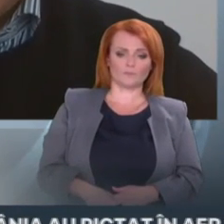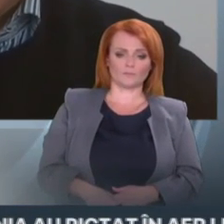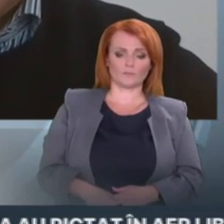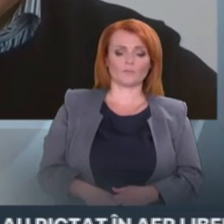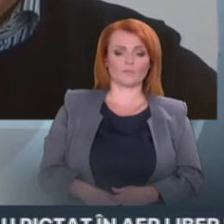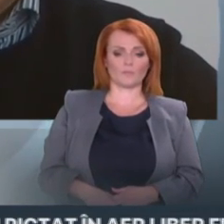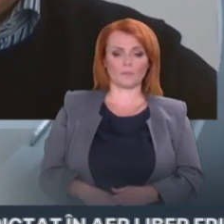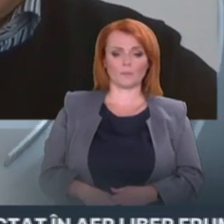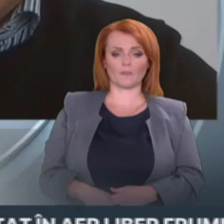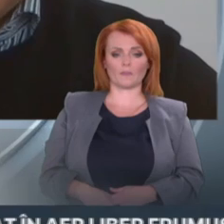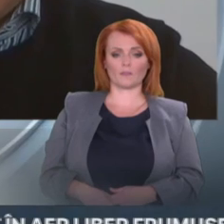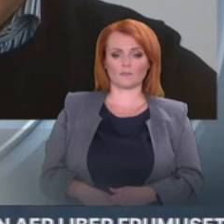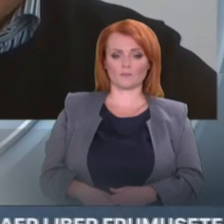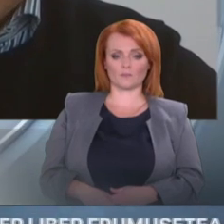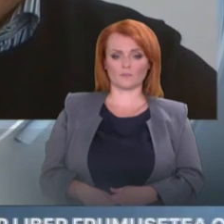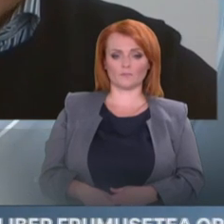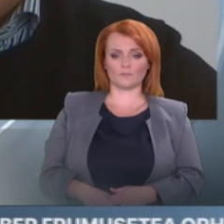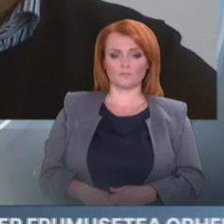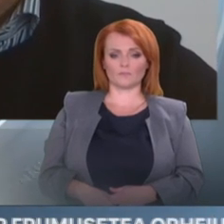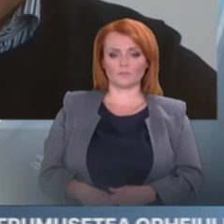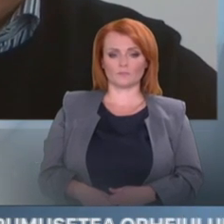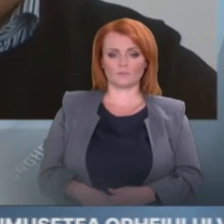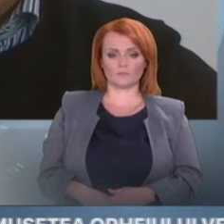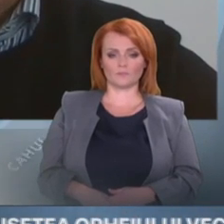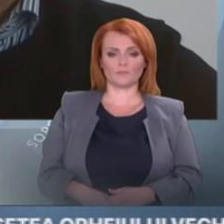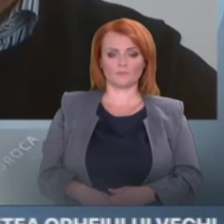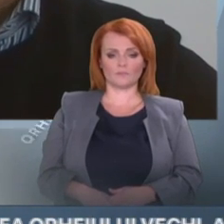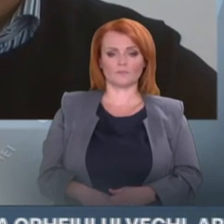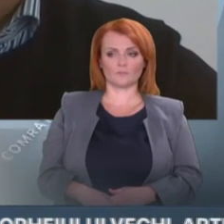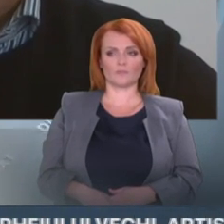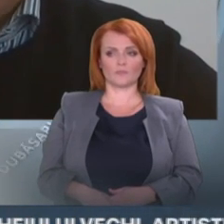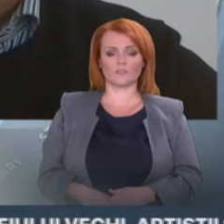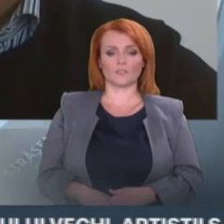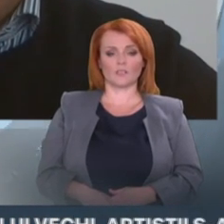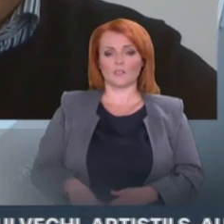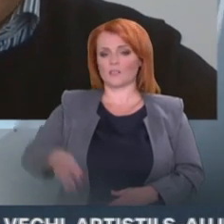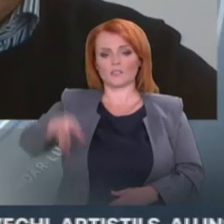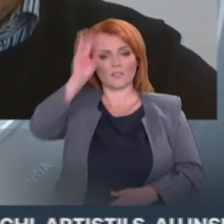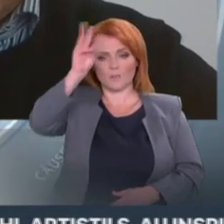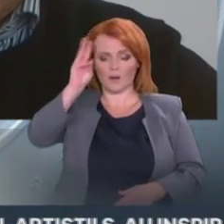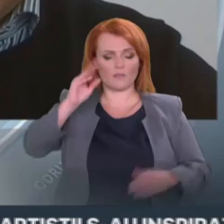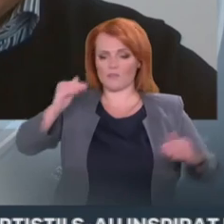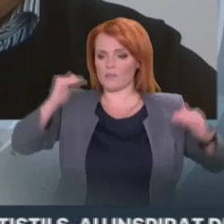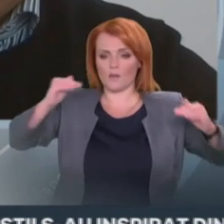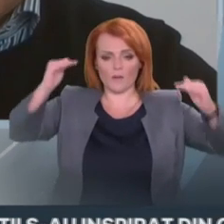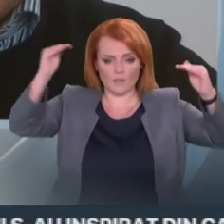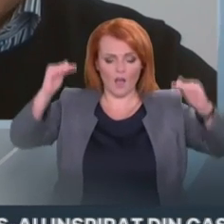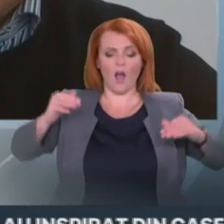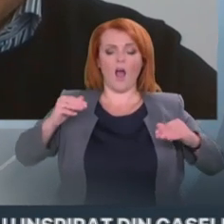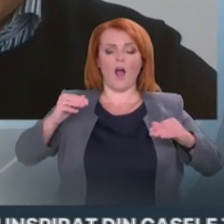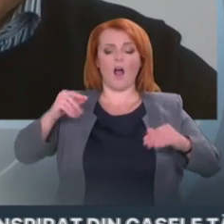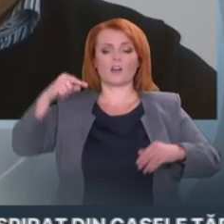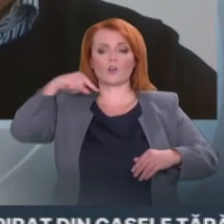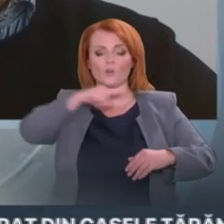resurse energetice este din ce în ce mai mică. Sălarele nu cresc, economia nu se dezvoltă, dar din contra ne îndretăm către o situație de